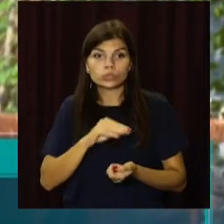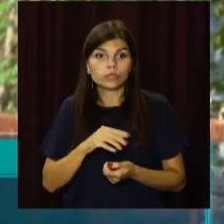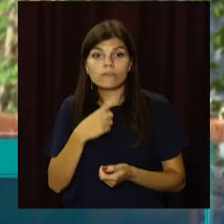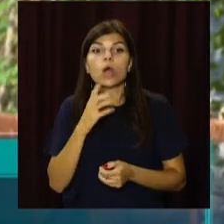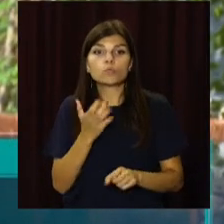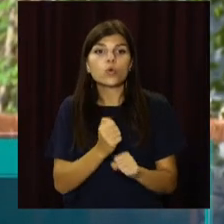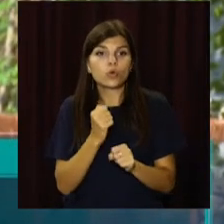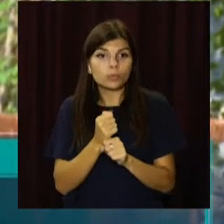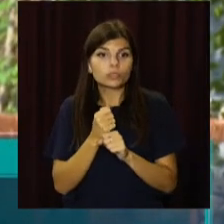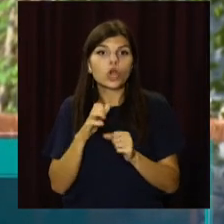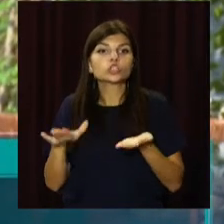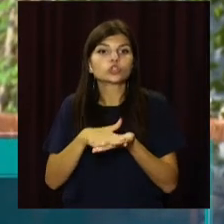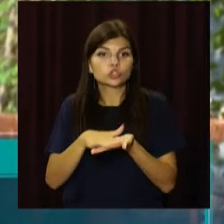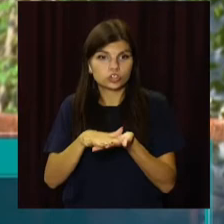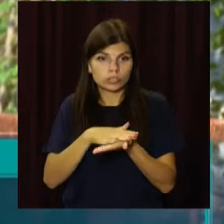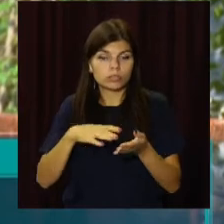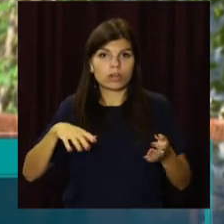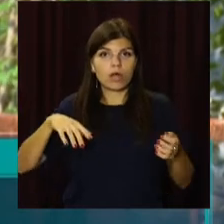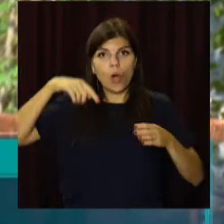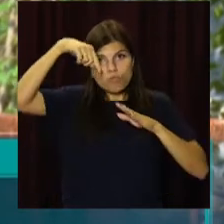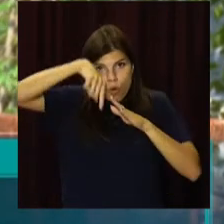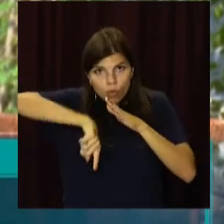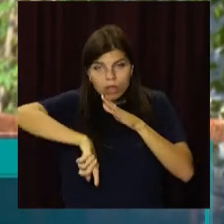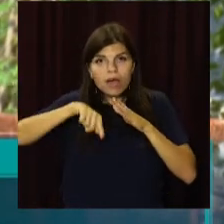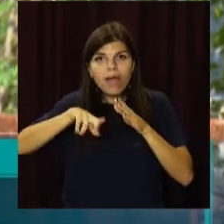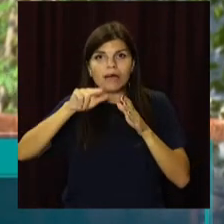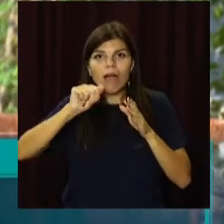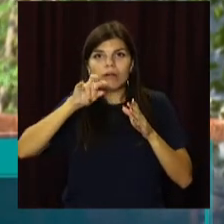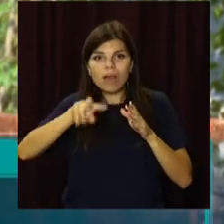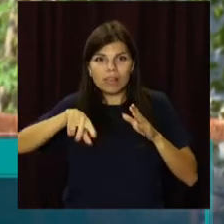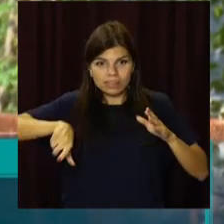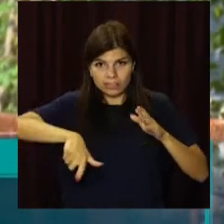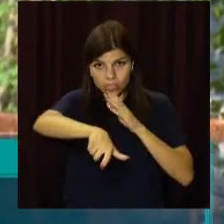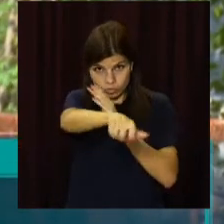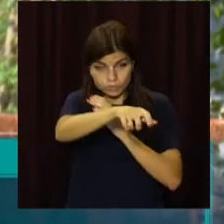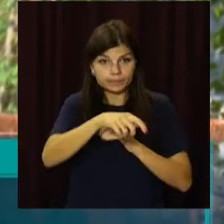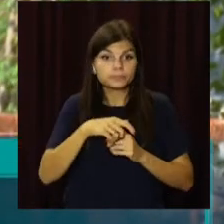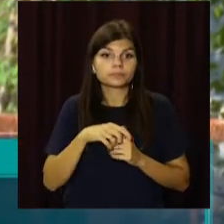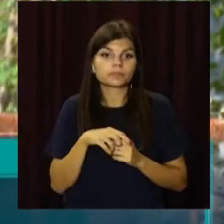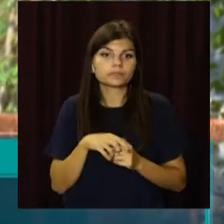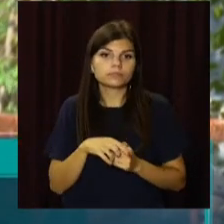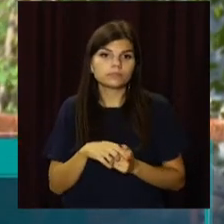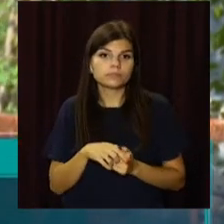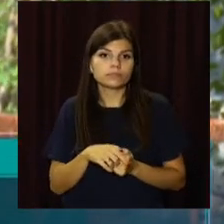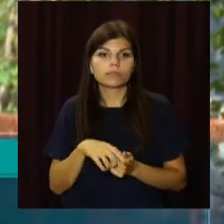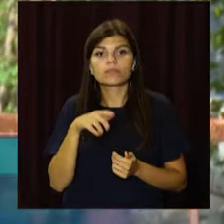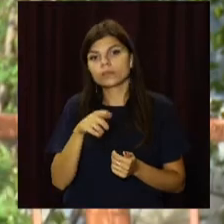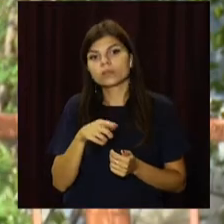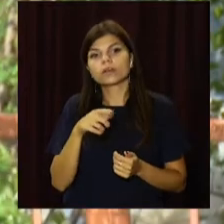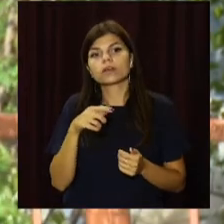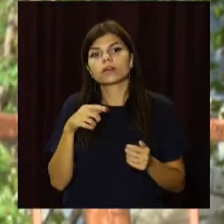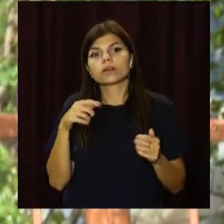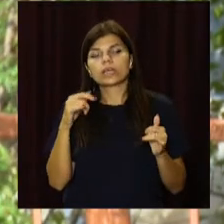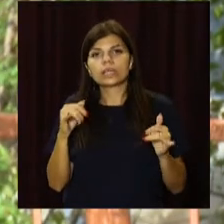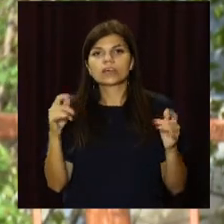роботи з розчищення, поглиблення самого каналу Гнилокіш та з відсипки від